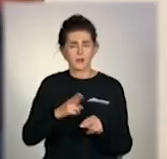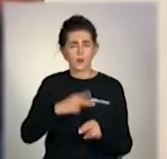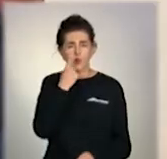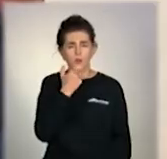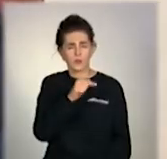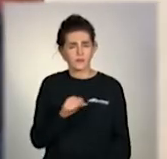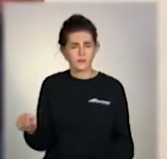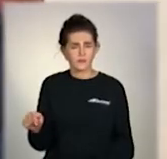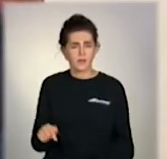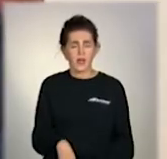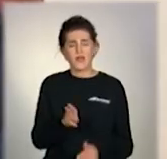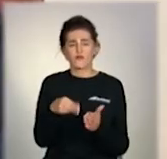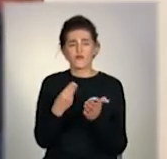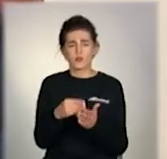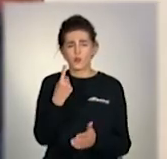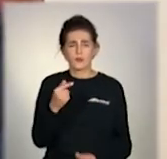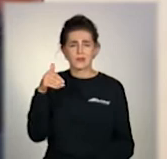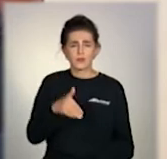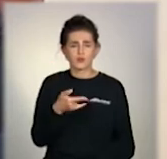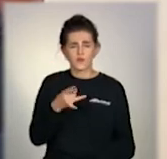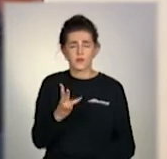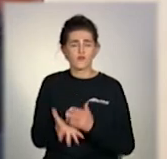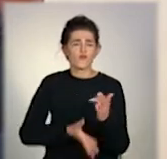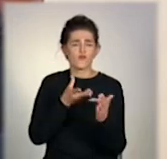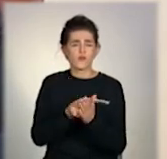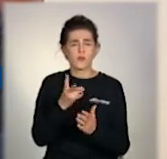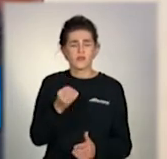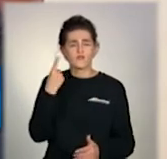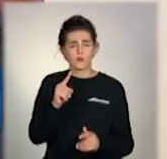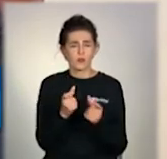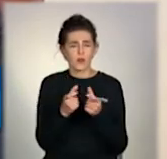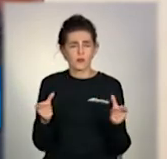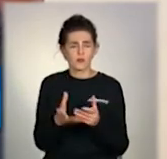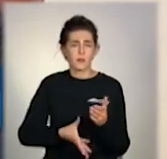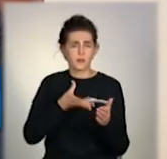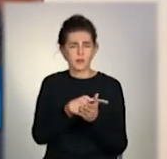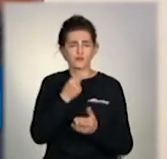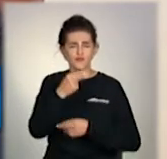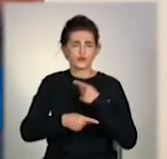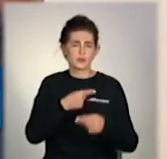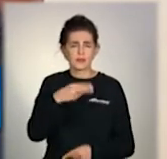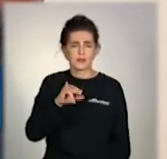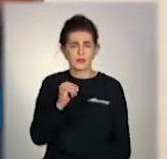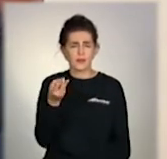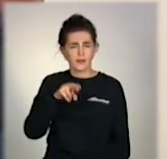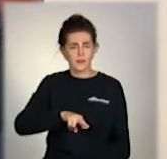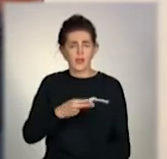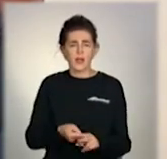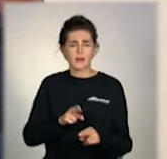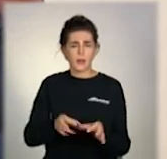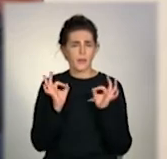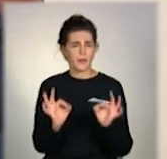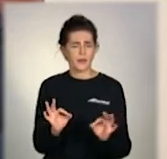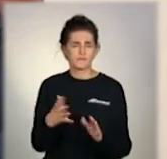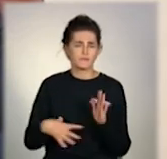Кошти в розмірі 1 тисячі гривень будуть виплачені на віртуальні платіжні картки через ДІЮ. Жодних податків на цю тисячу